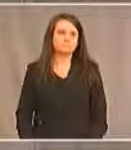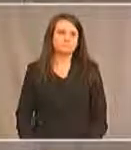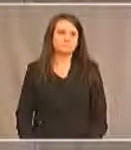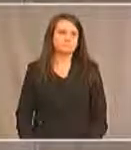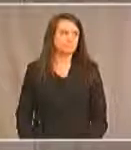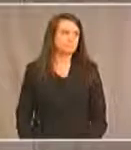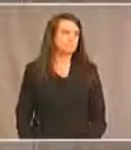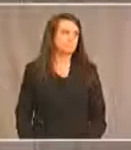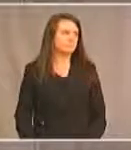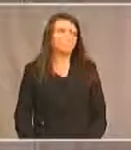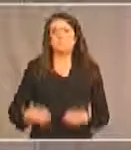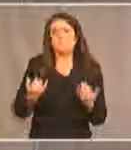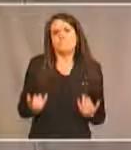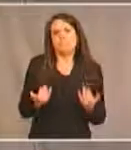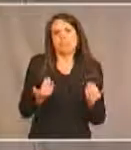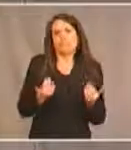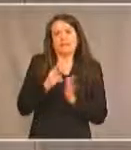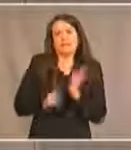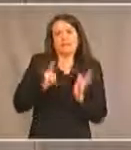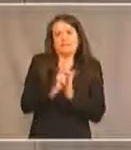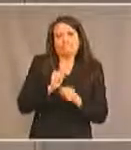Et on attend toujours la vidéo.